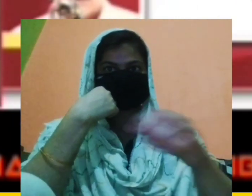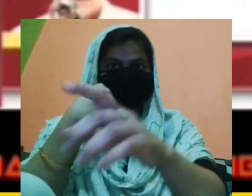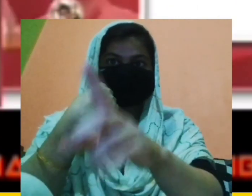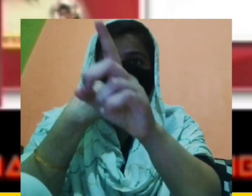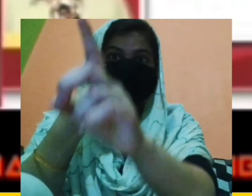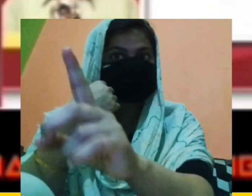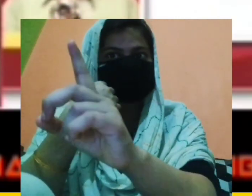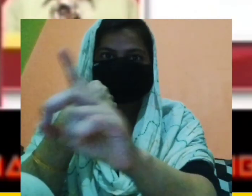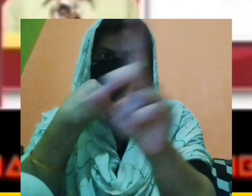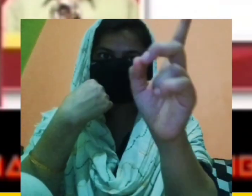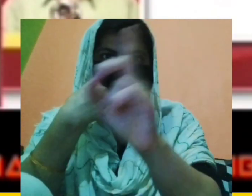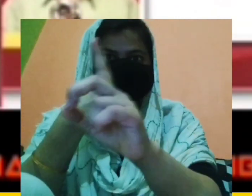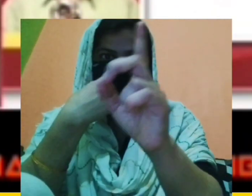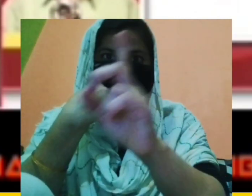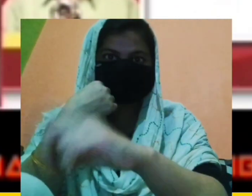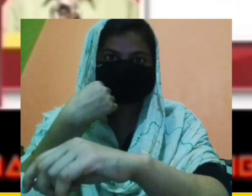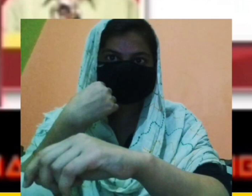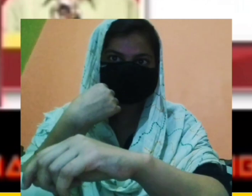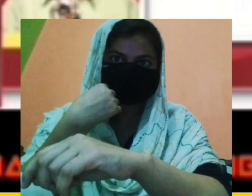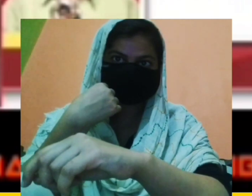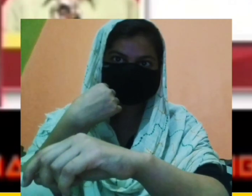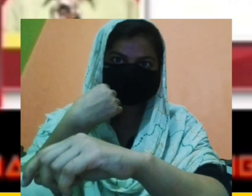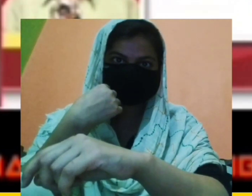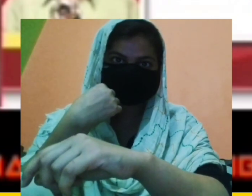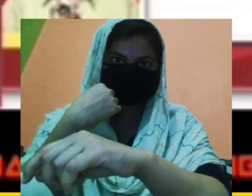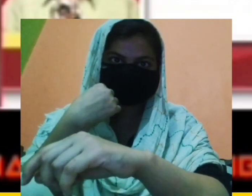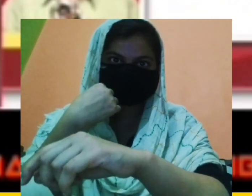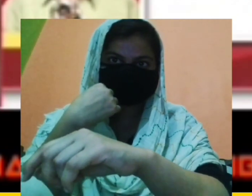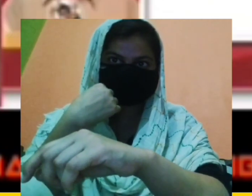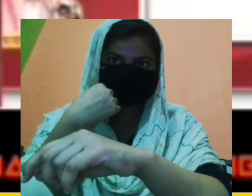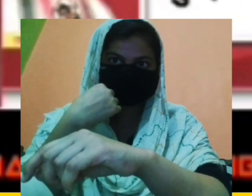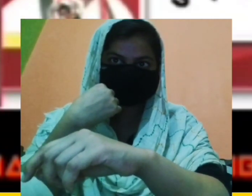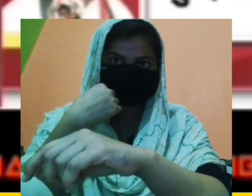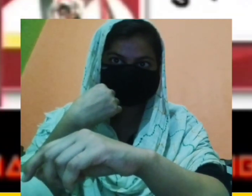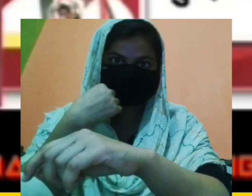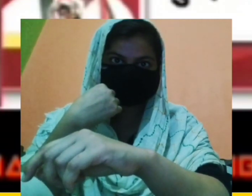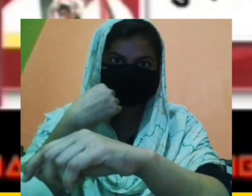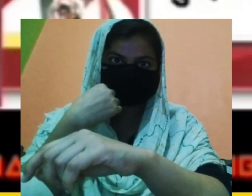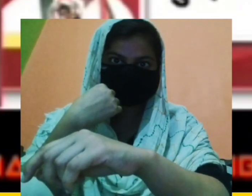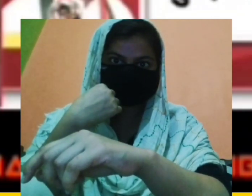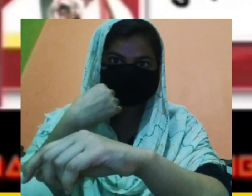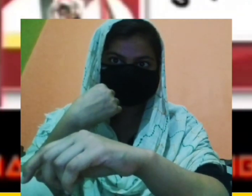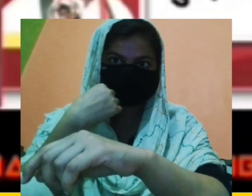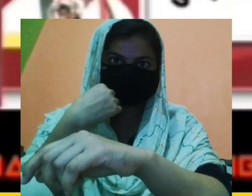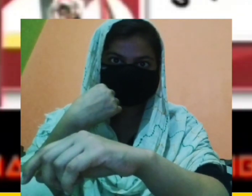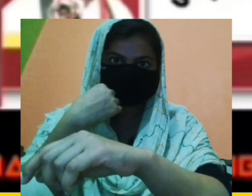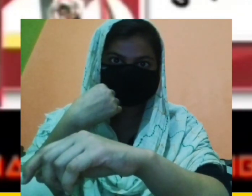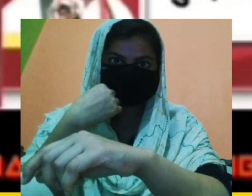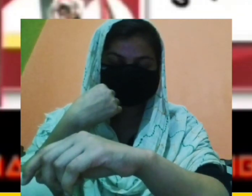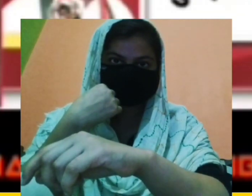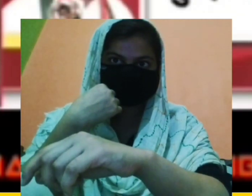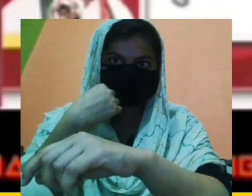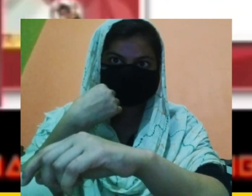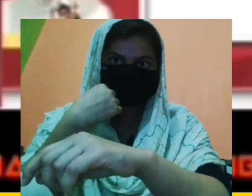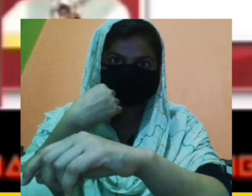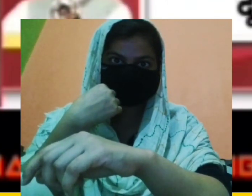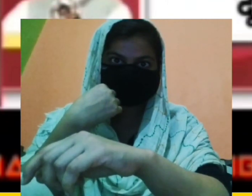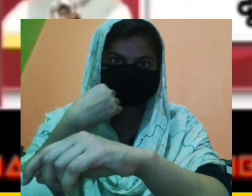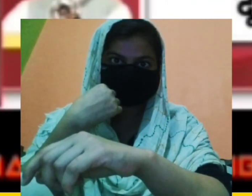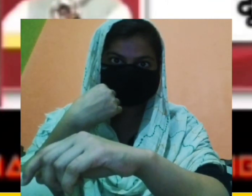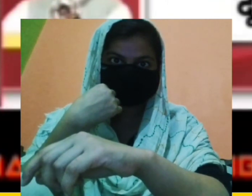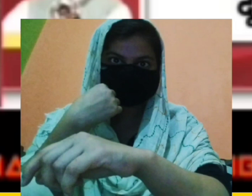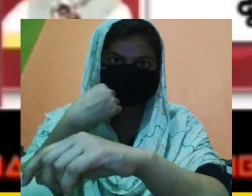अभी बात बताईए जो आप अपने अच्छाई पर मांग रहे हैं यह बता दीजे मुझे